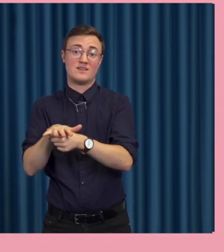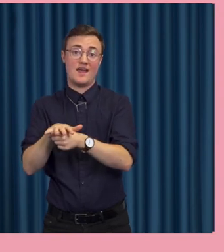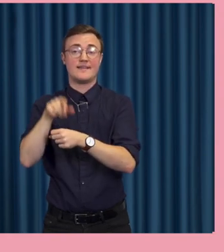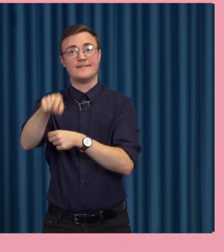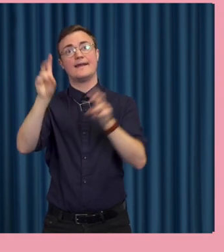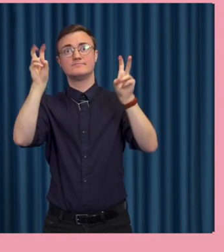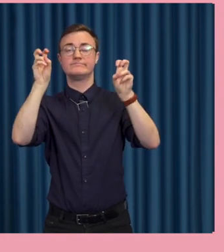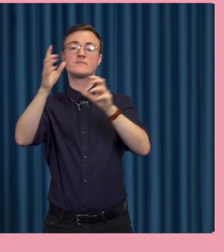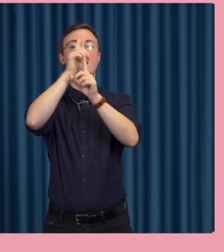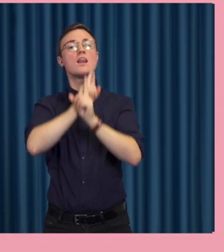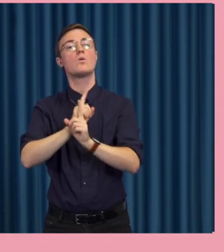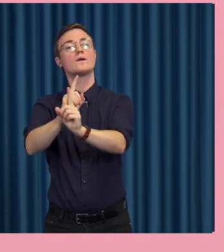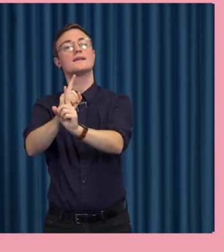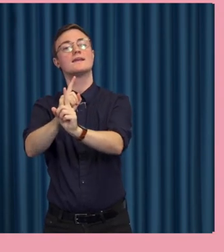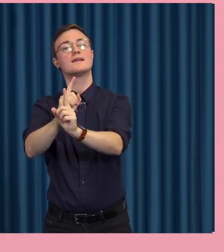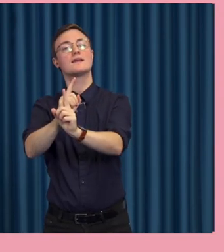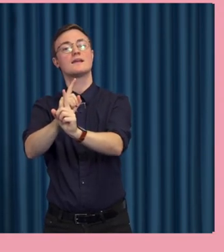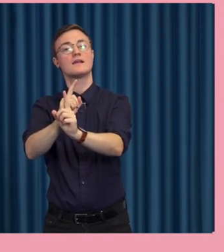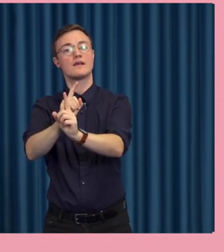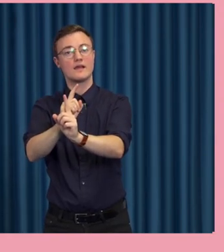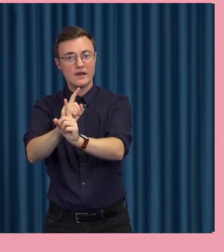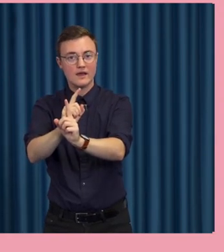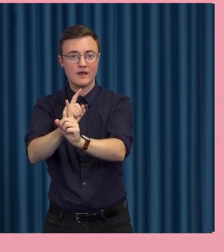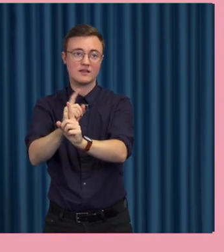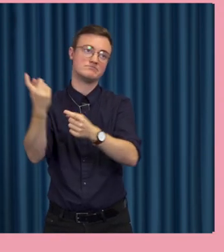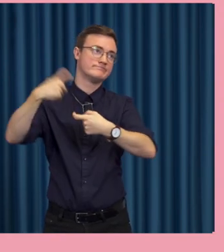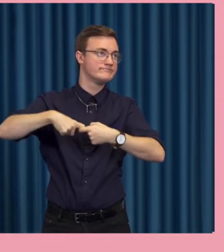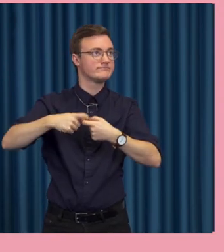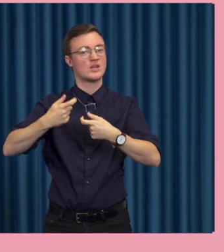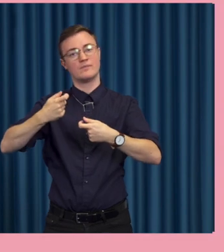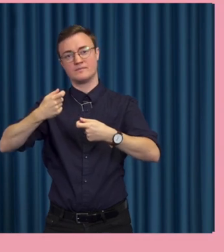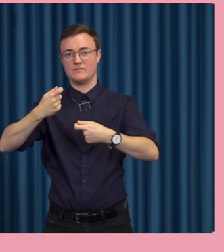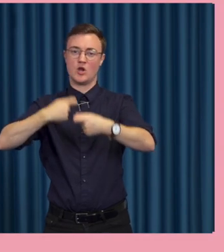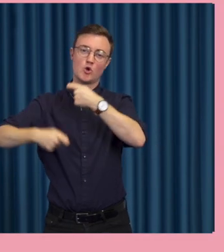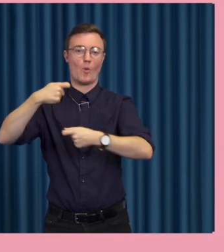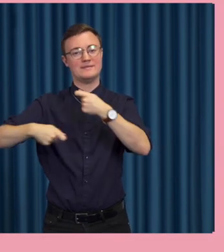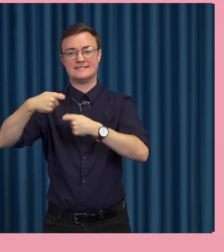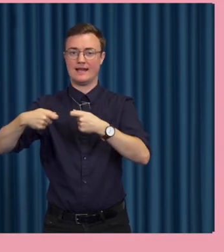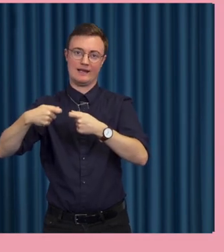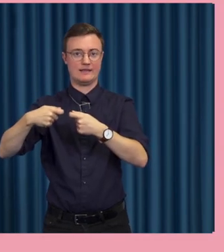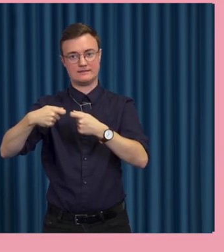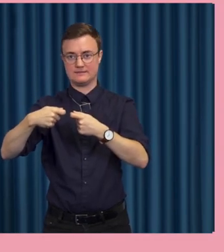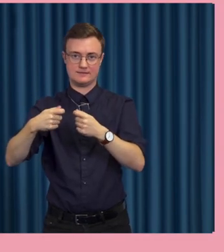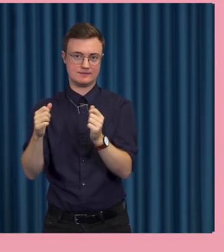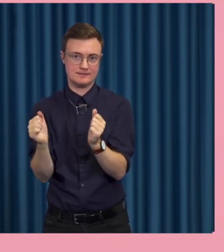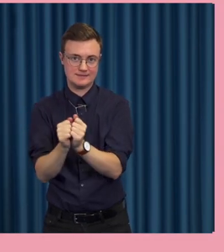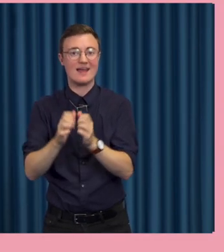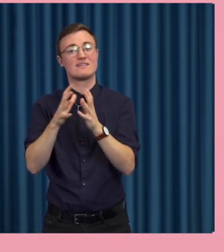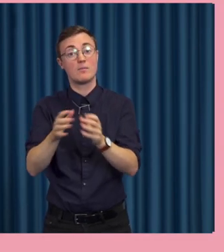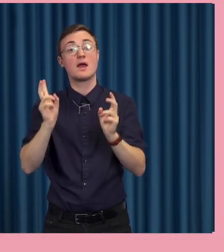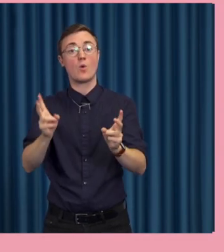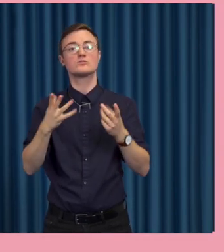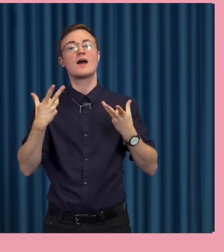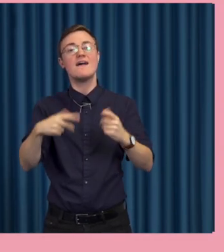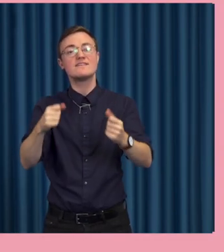en slags logik kring kommersiell i hög grad utsträckning men också en slags